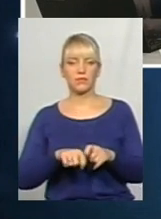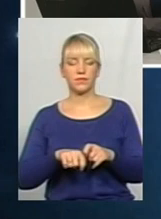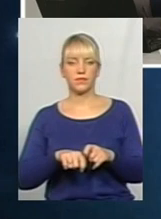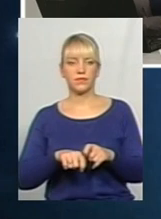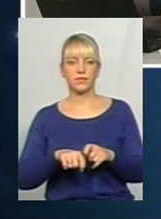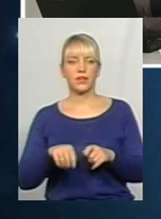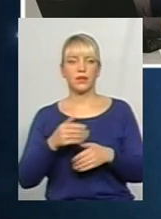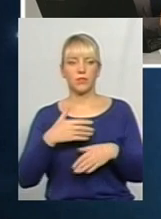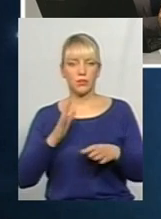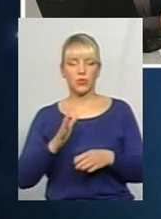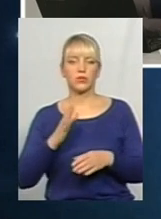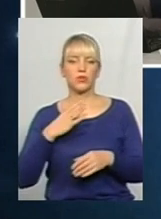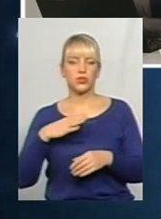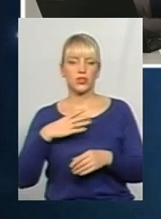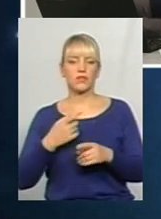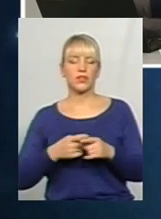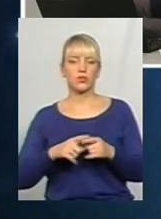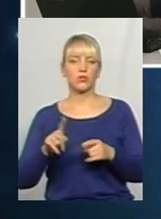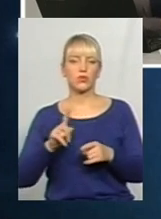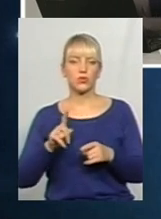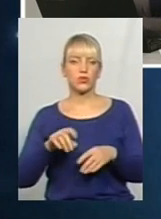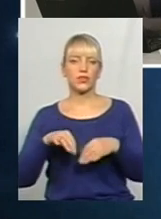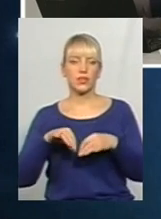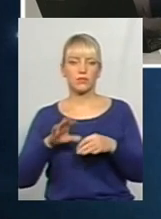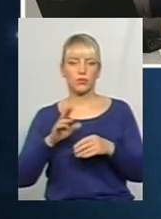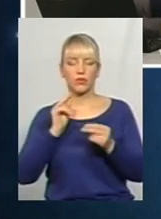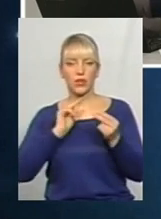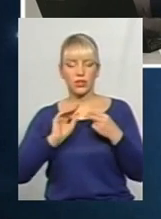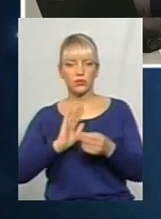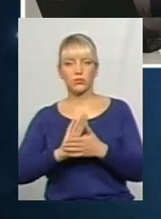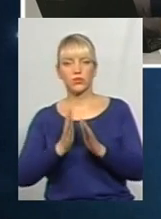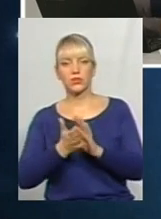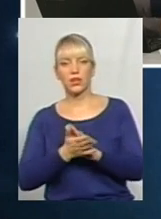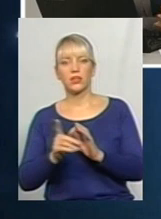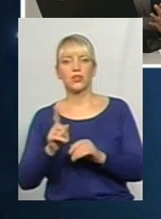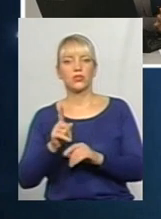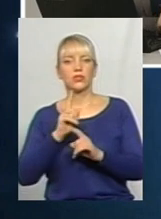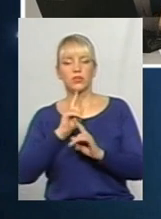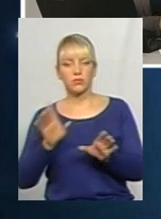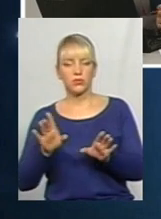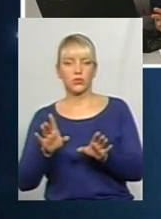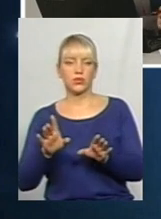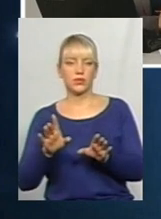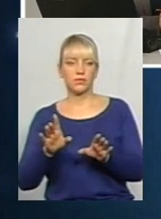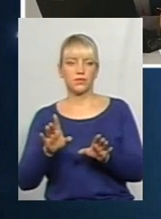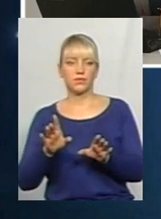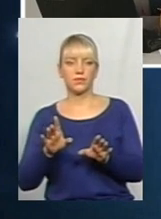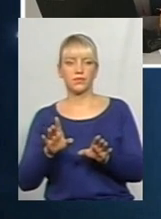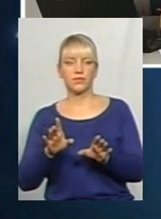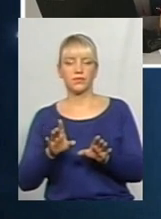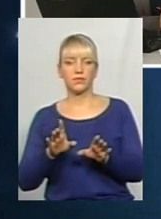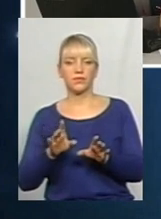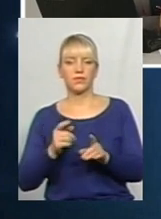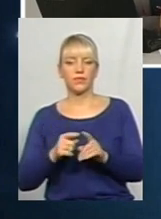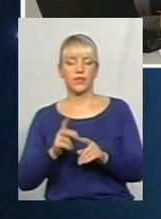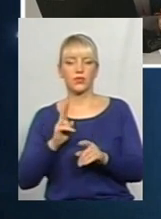Ми можемо очікувати те, що транспорт буде в кращому стані, що все ж таки не буде розвалюх, які не